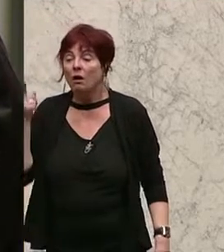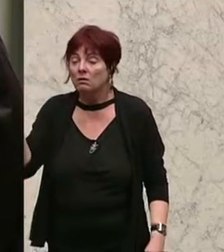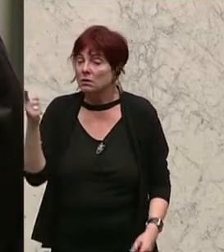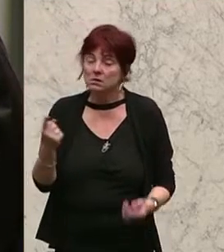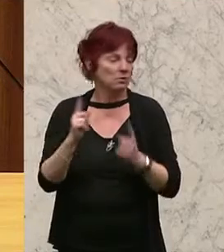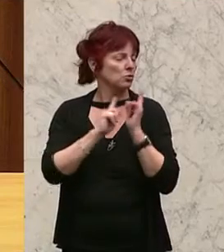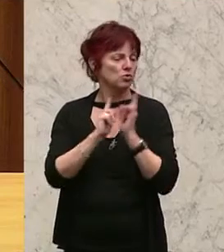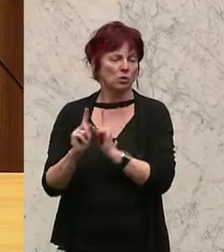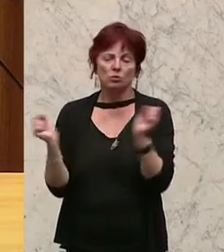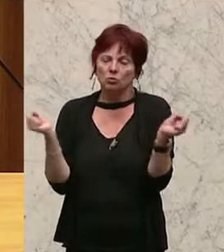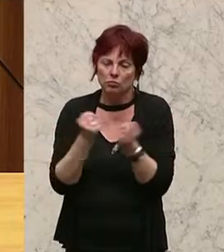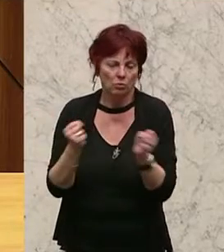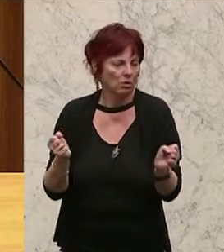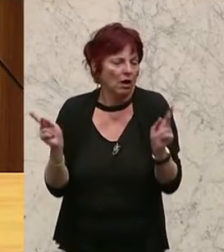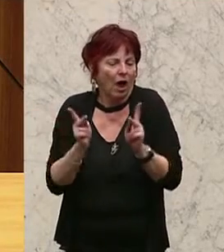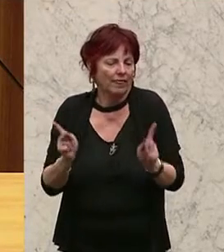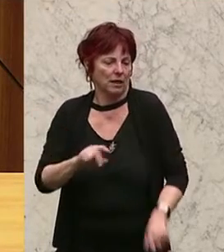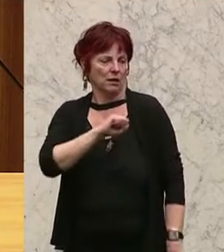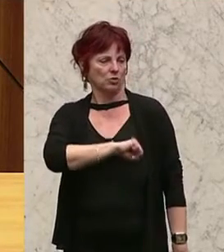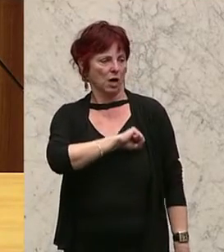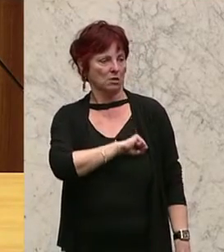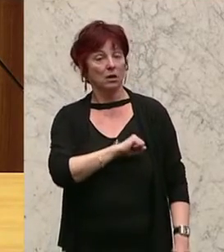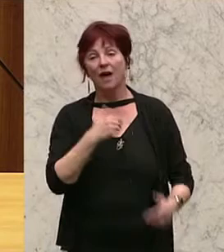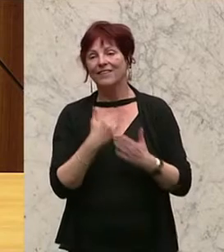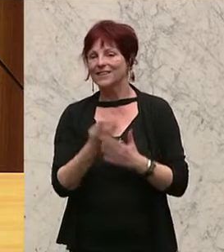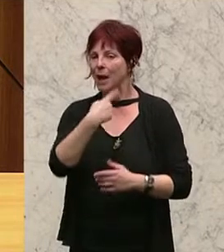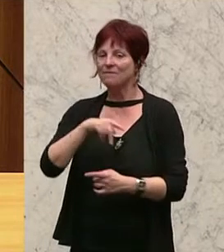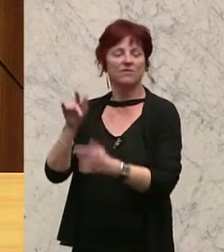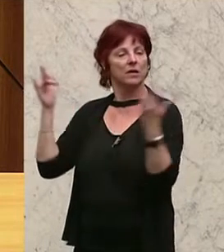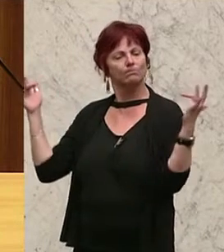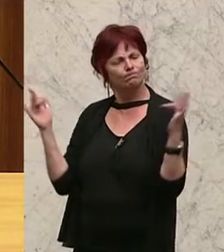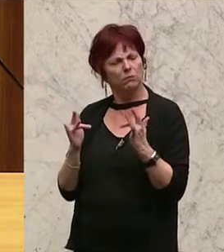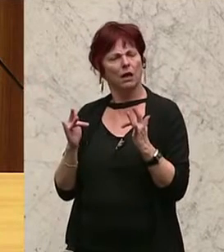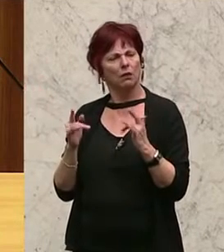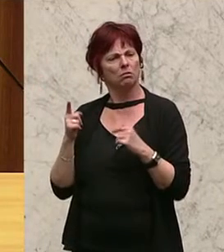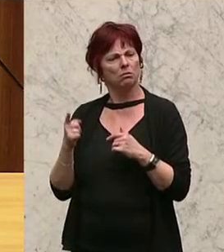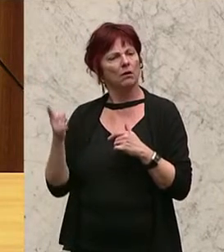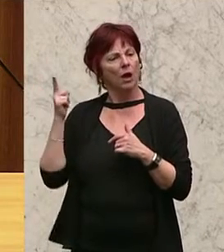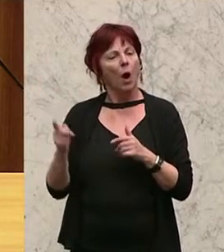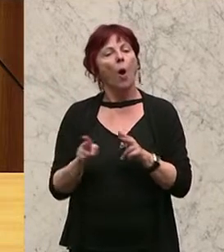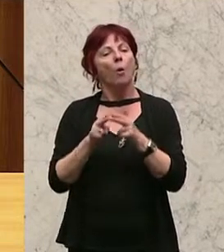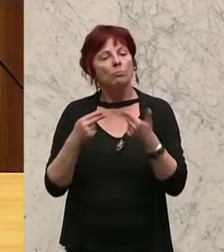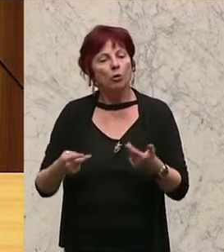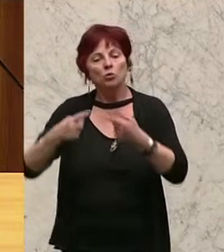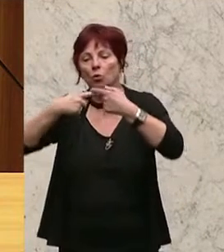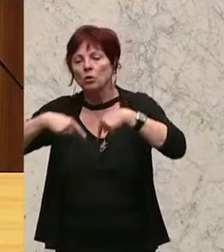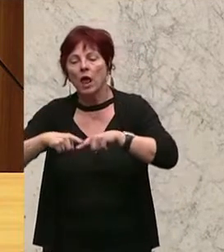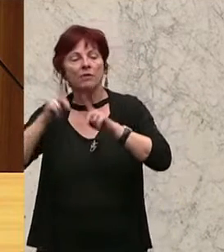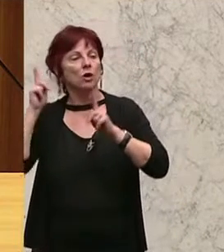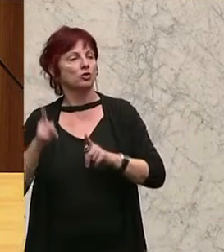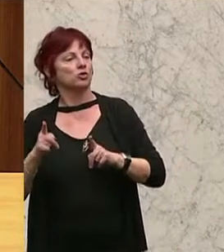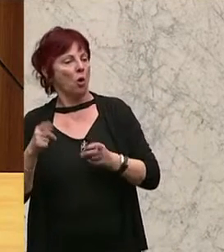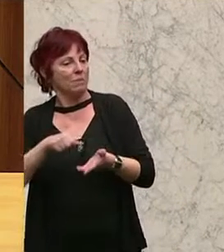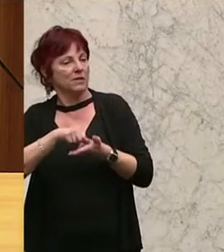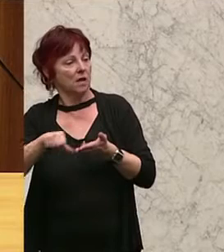unerträglich und daher stimmen wir hier dagegen, dass hier diese Abgeltung zwischen Bund und Ländern, weil es geht dann darum, dass